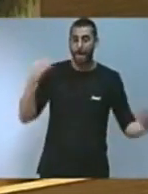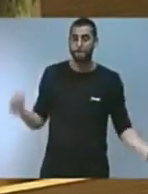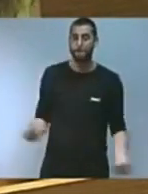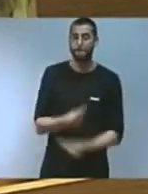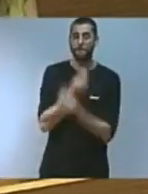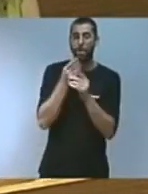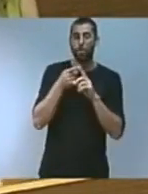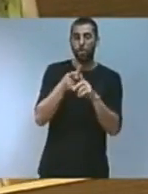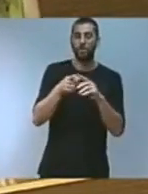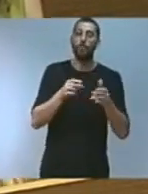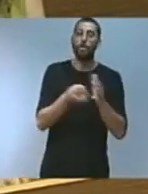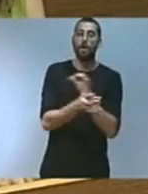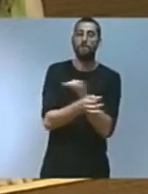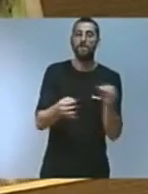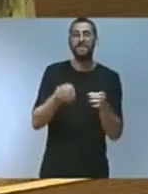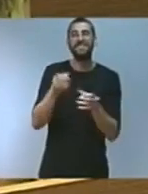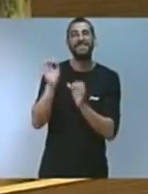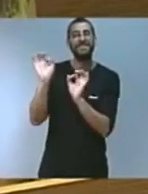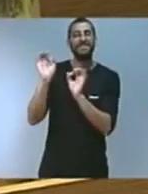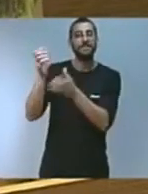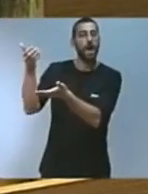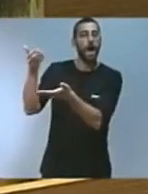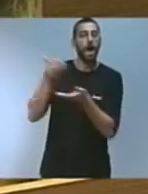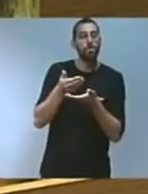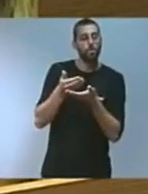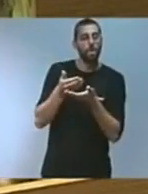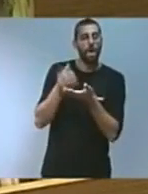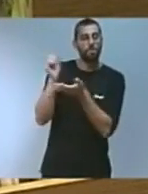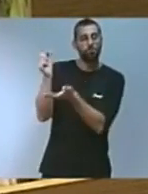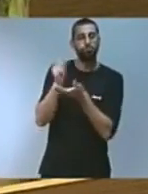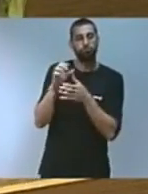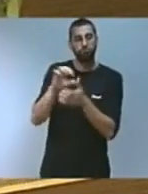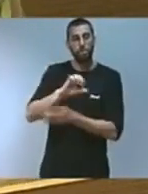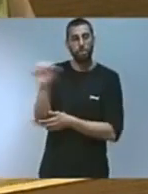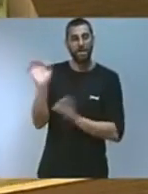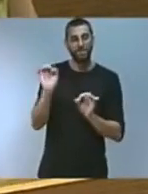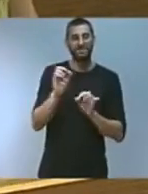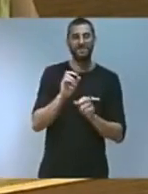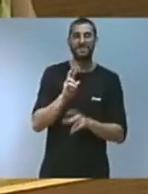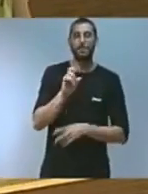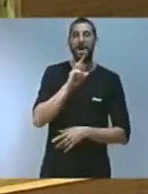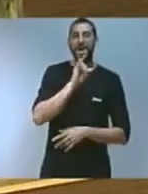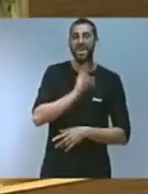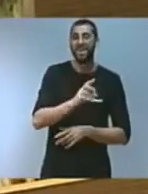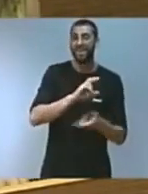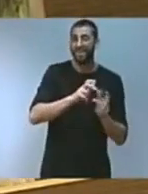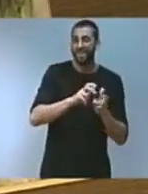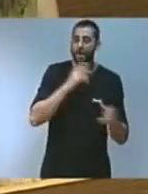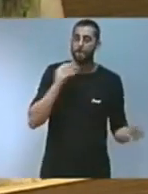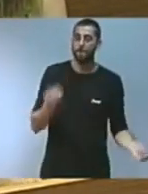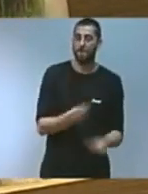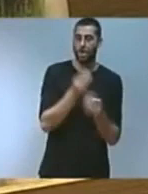eficient de les ajudes europees de projectes en energies renovables. Però, per a fer una